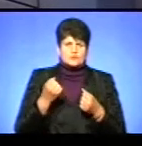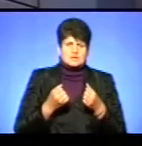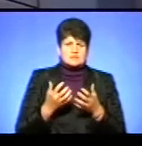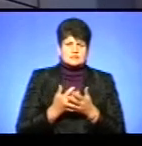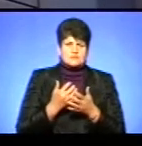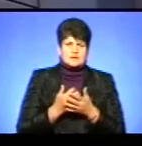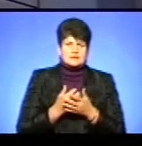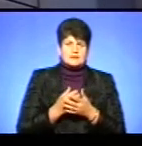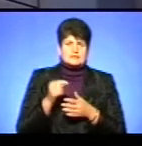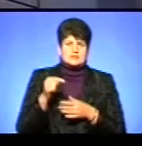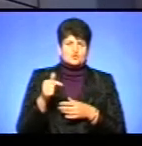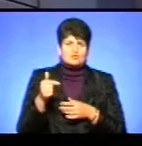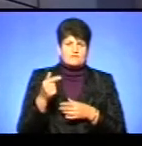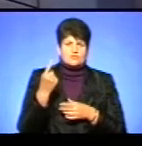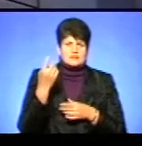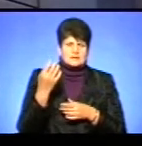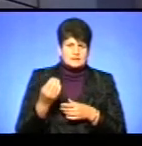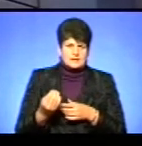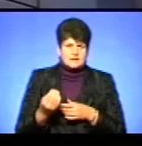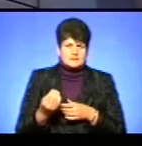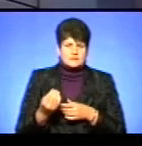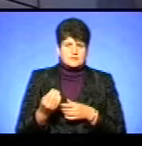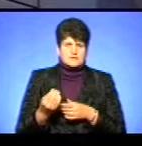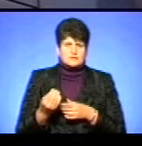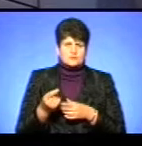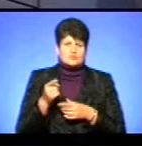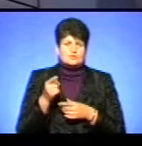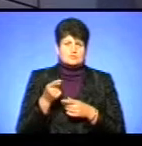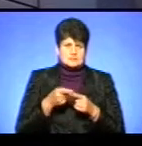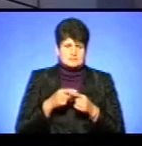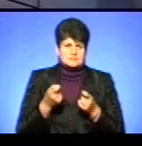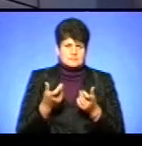по-моєму, тисків гривень в день. Він що думає, він в Польщі більше заробляє.